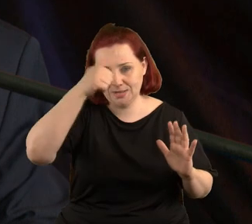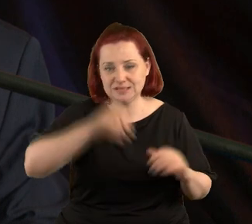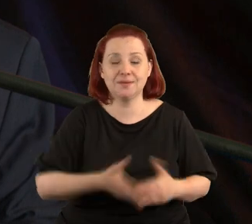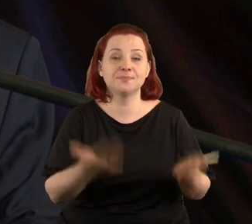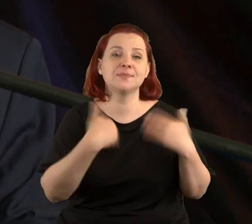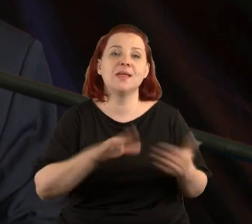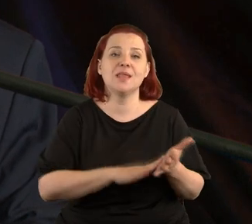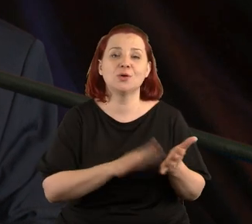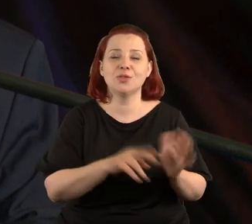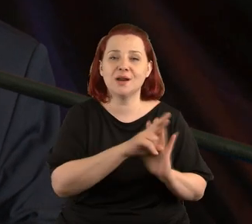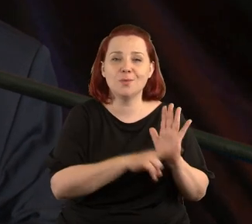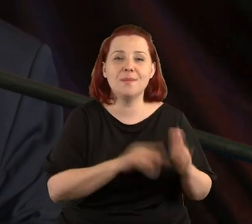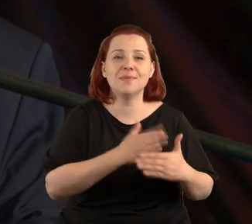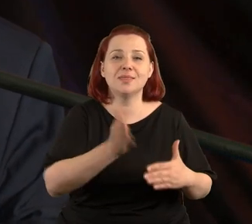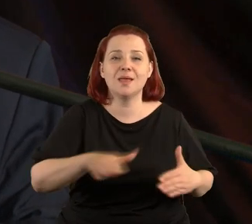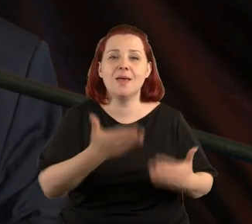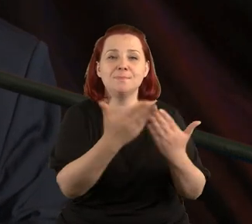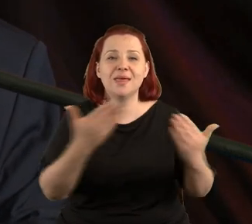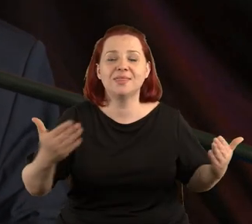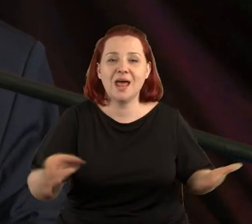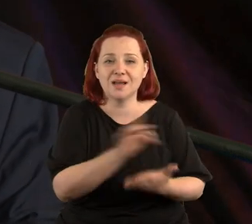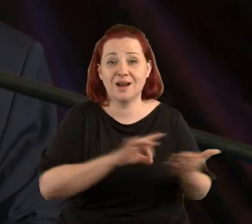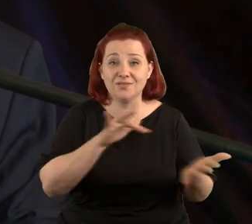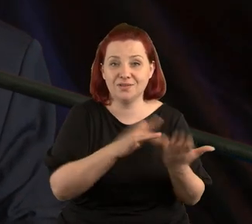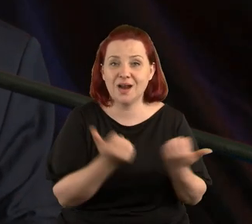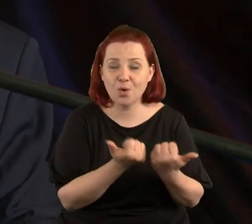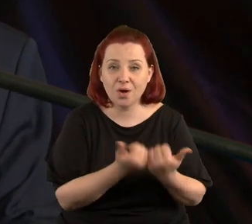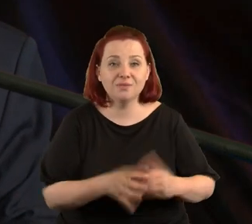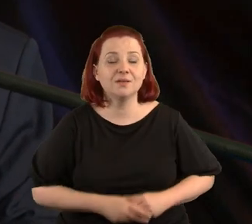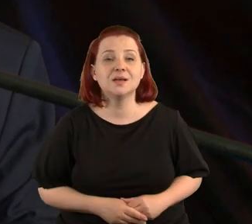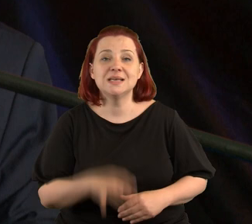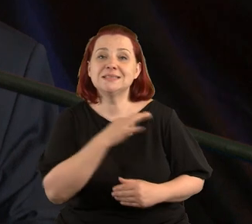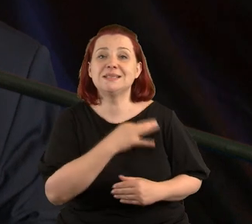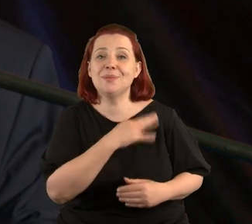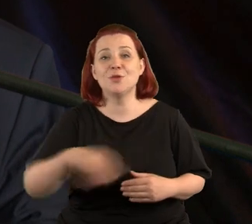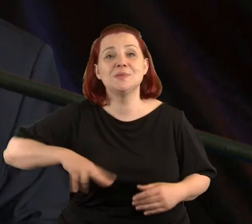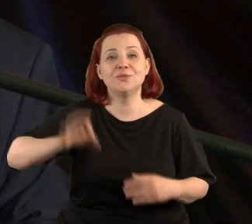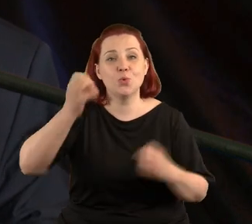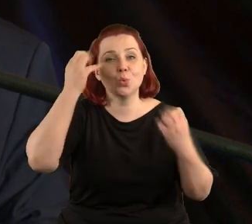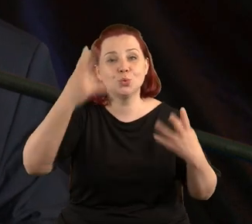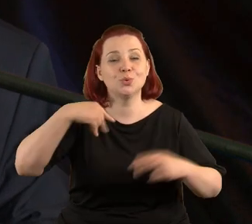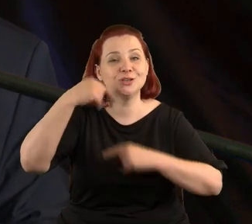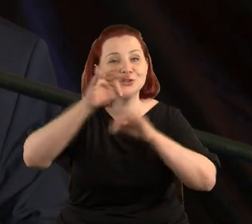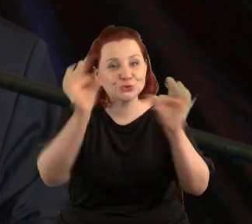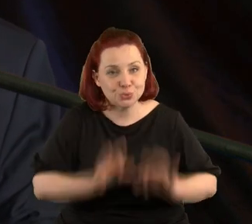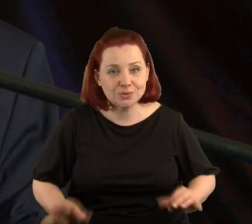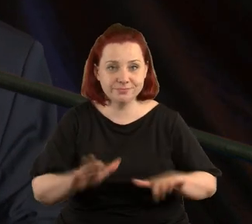Nagroda Regulaminowa na Międzynarodowym Biennale Grafiki w Krakowie, stypendium Ministra Kultury i Sztuki,